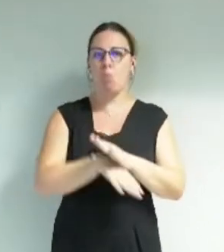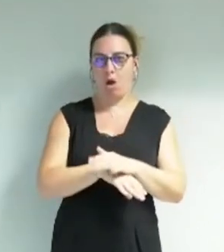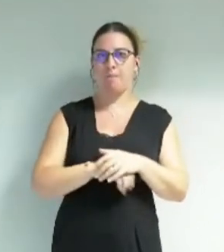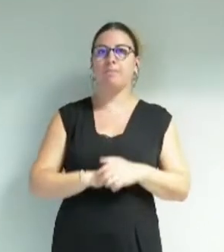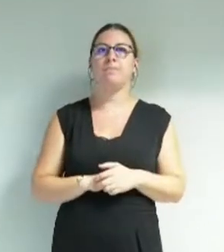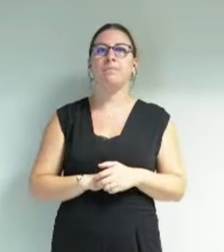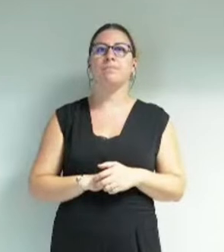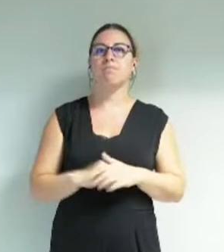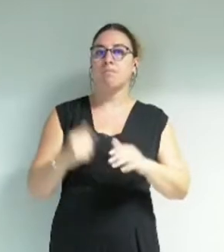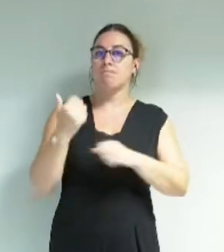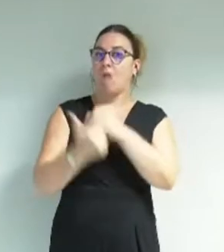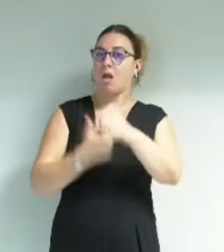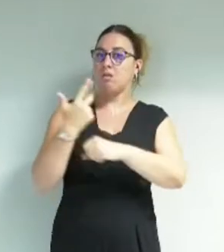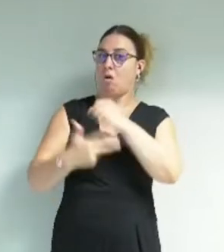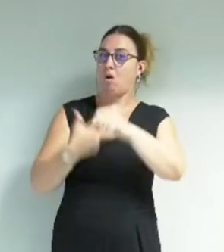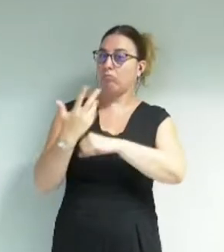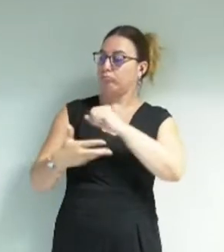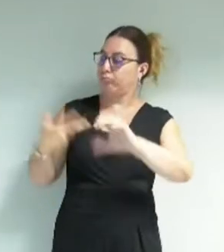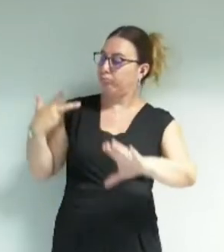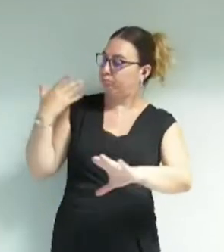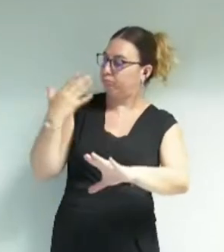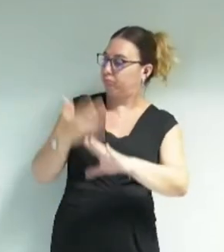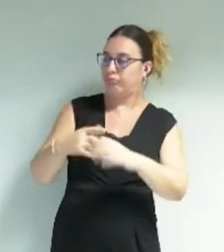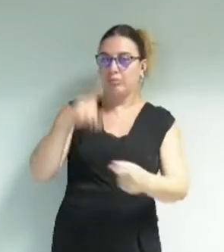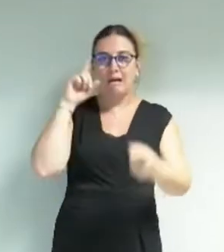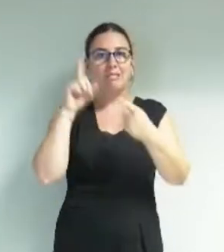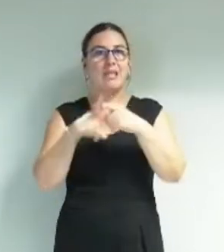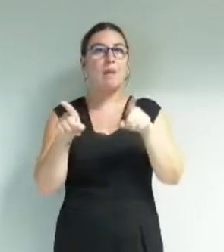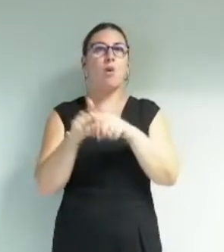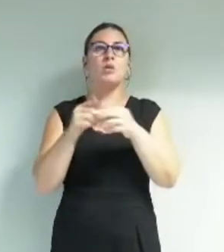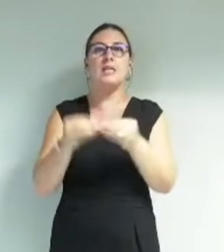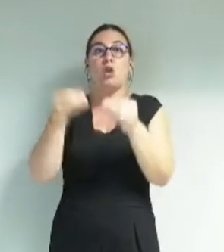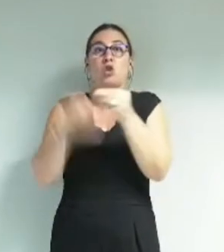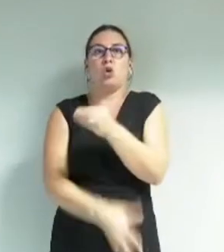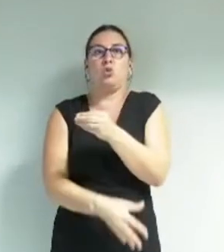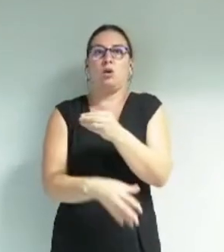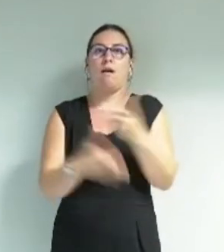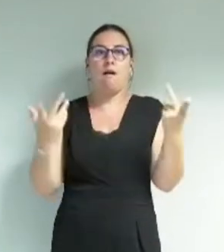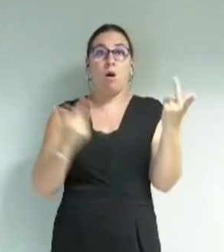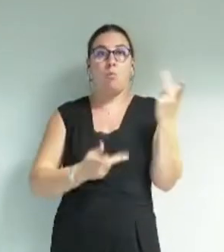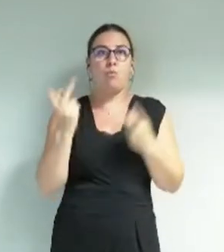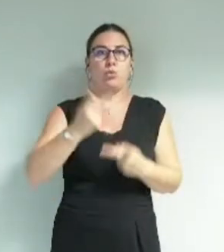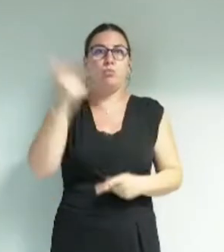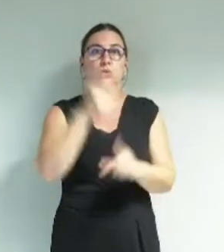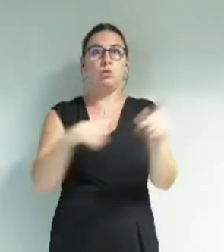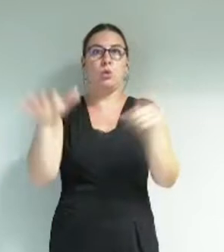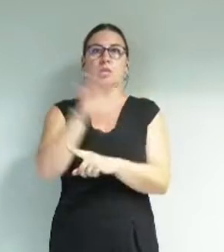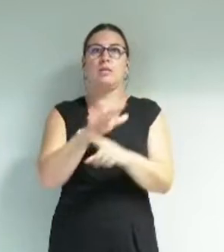Ces dernières années, la question de la censure redevient d'actualité dans notre société.